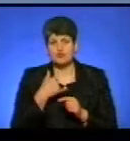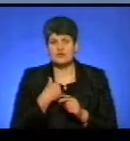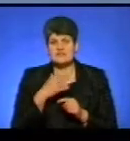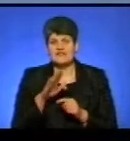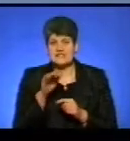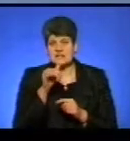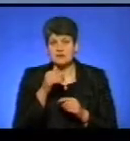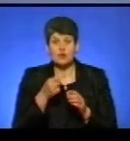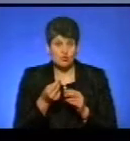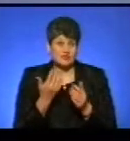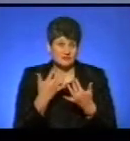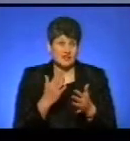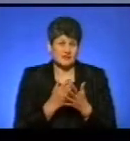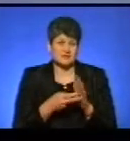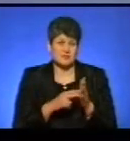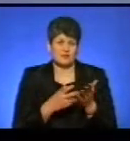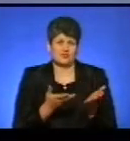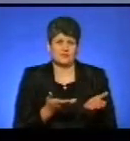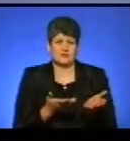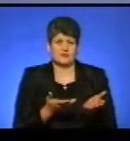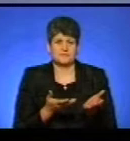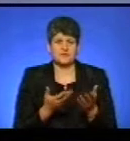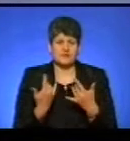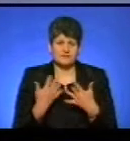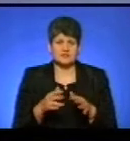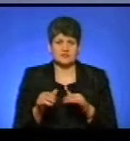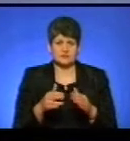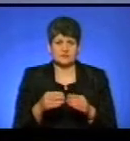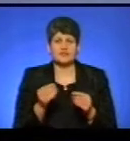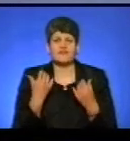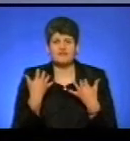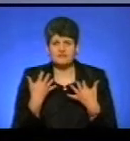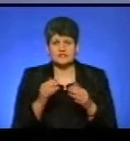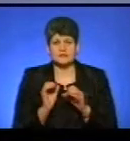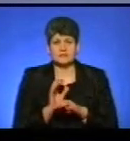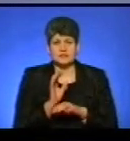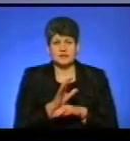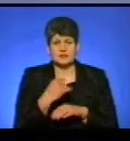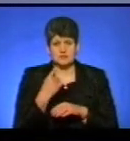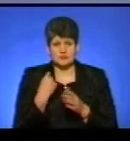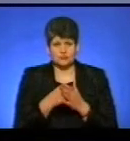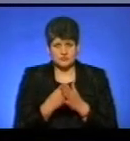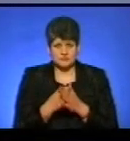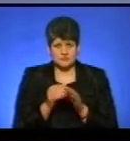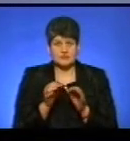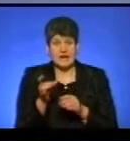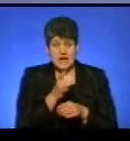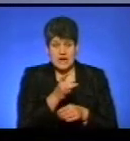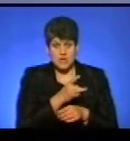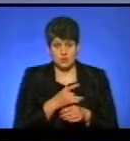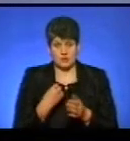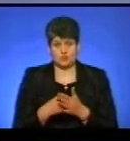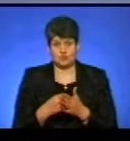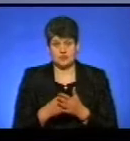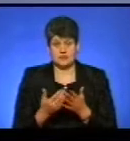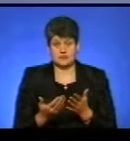Кошти є вже заплановані, тобто, ну, вже ж якісь рухи робити… Тобто, вона вже пішла на обласний бюджет, правильно? Ні, на районі бюджети,